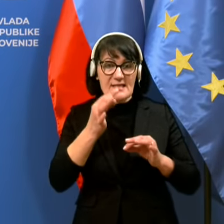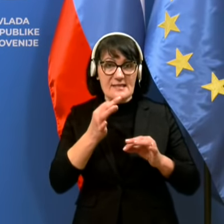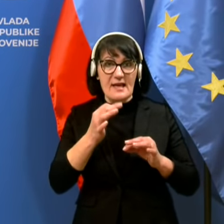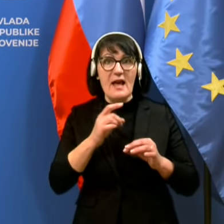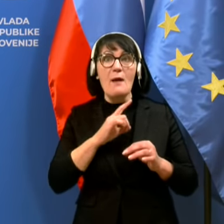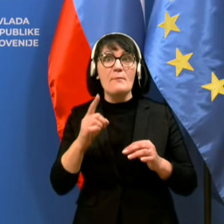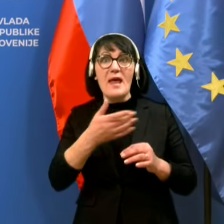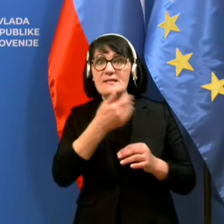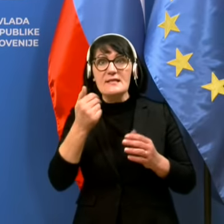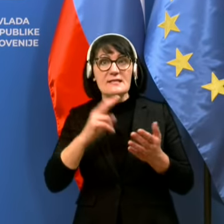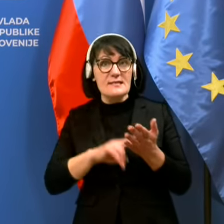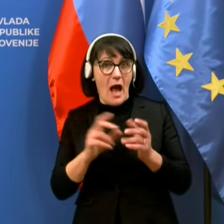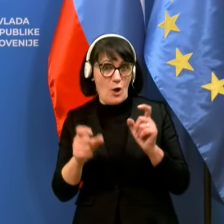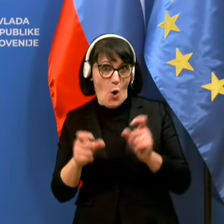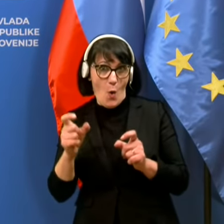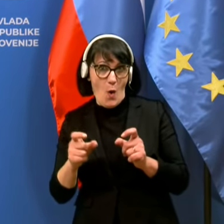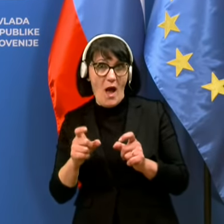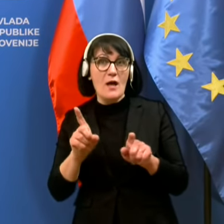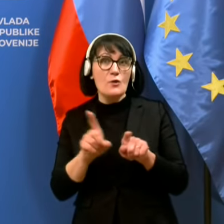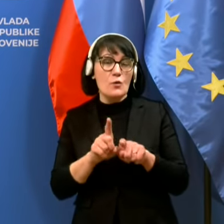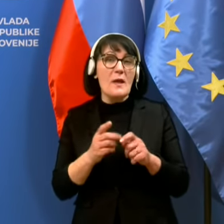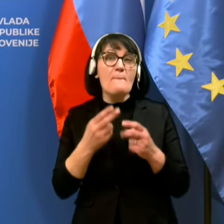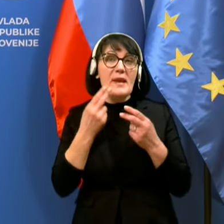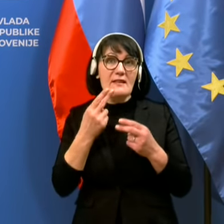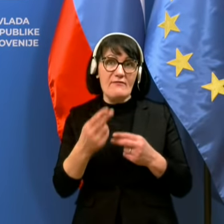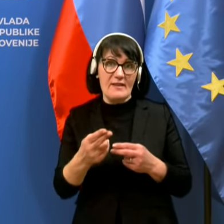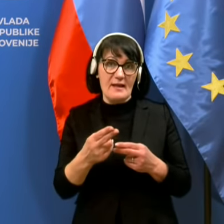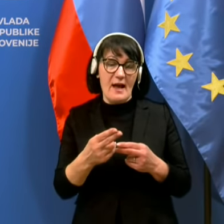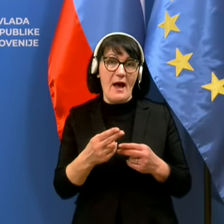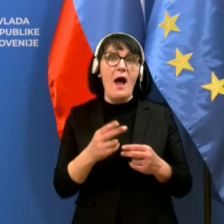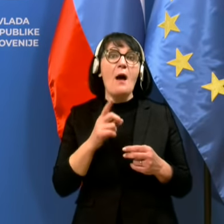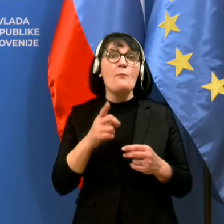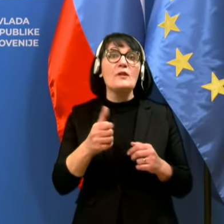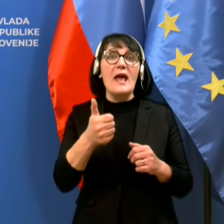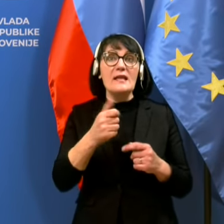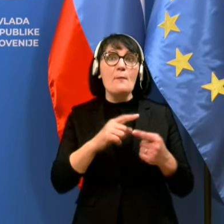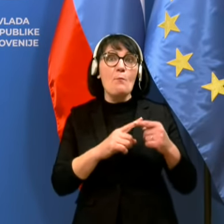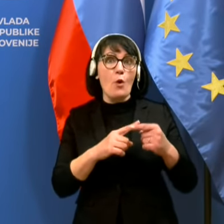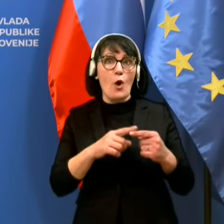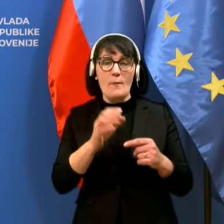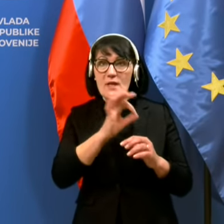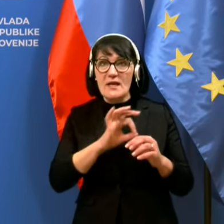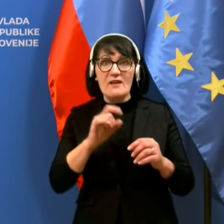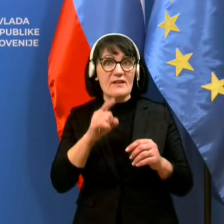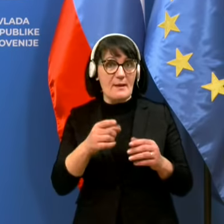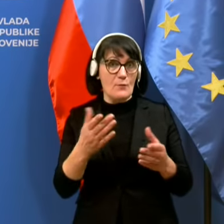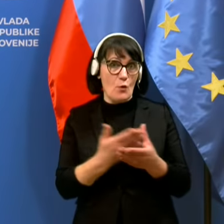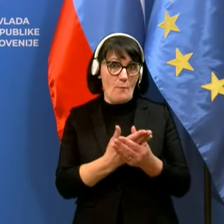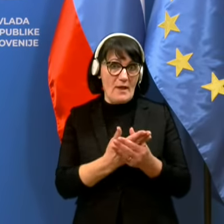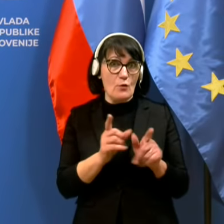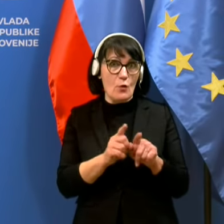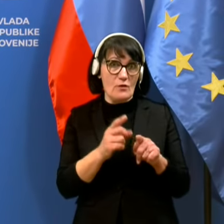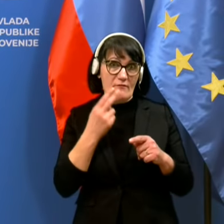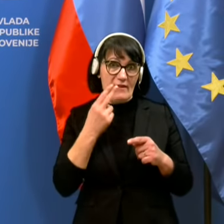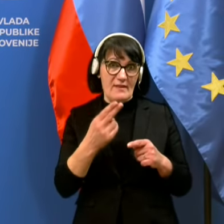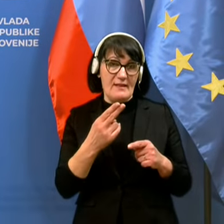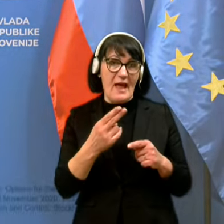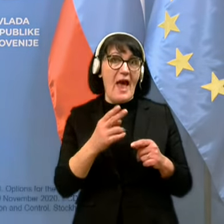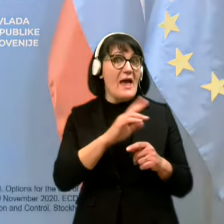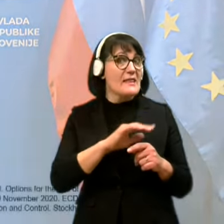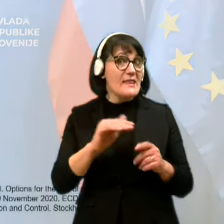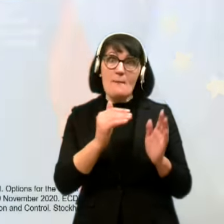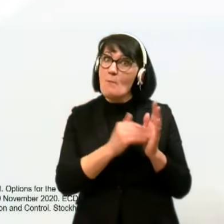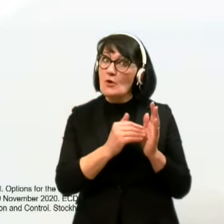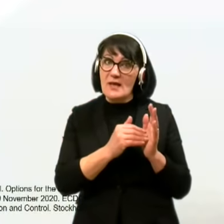predvidena v tehničnem dokumentu ECDC. Je predvidena tudi po temem pogojem. To pomeni, nikjer v tem dokumentu, kot kar vidite, ni